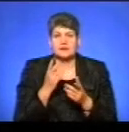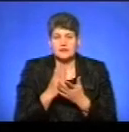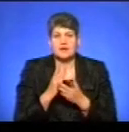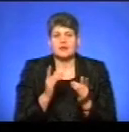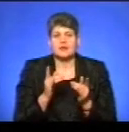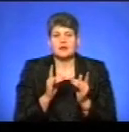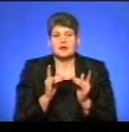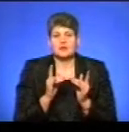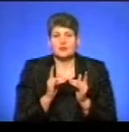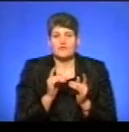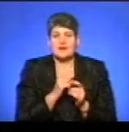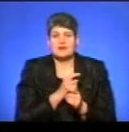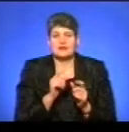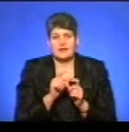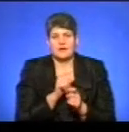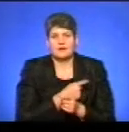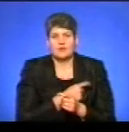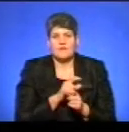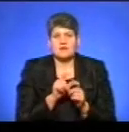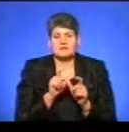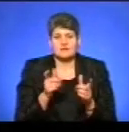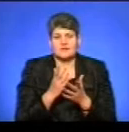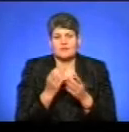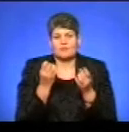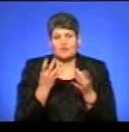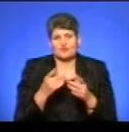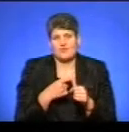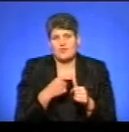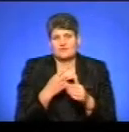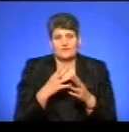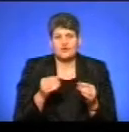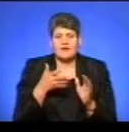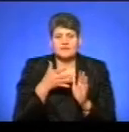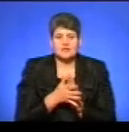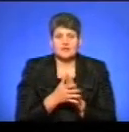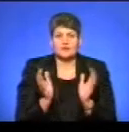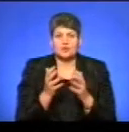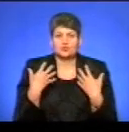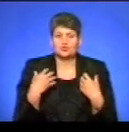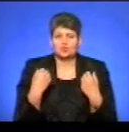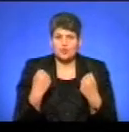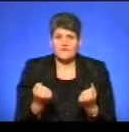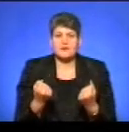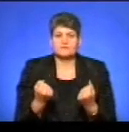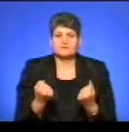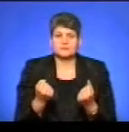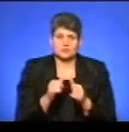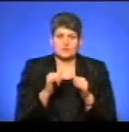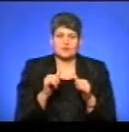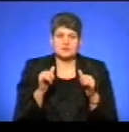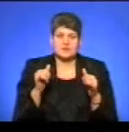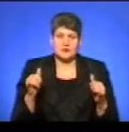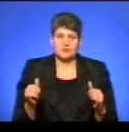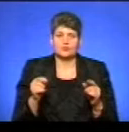функції лікувальних закладів. А видатки на охорону здоров'я, звичайно, що зростають,